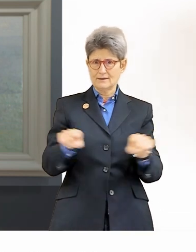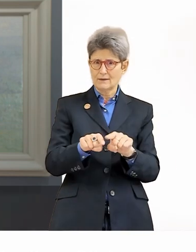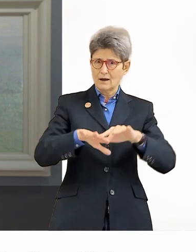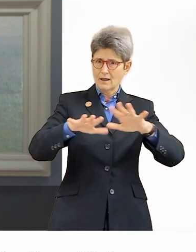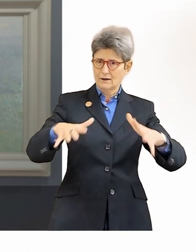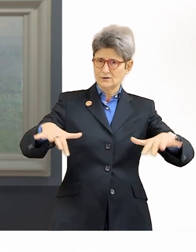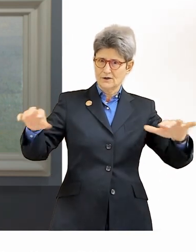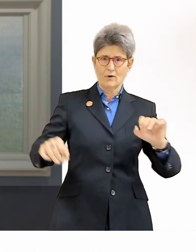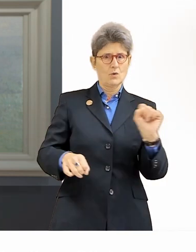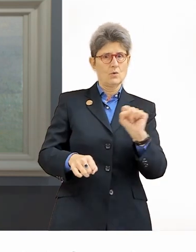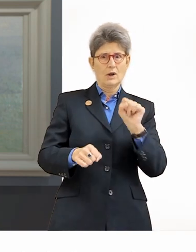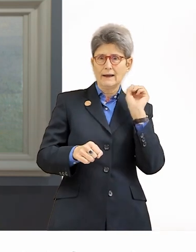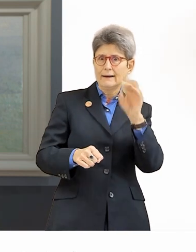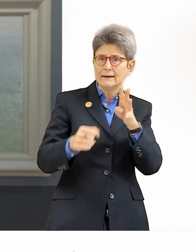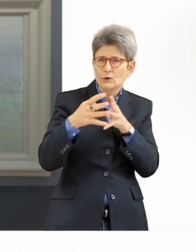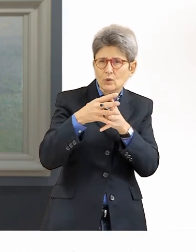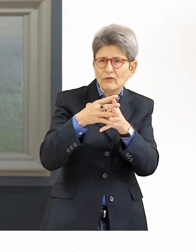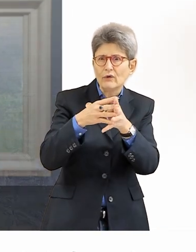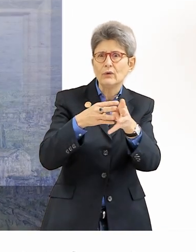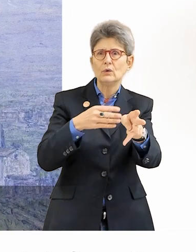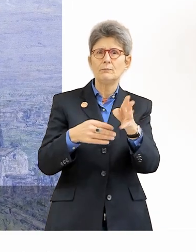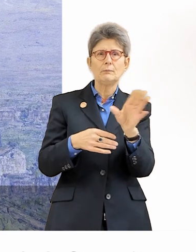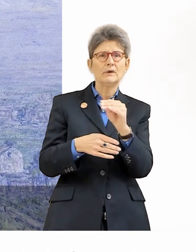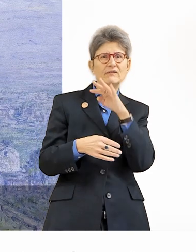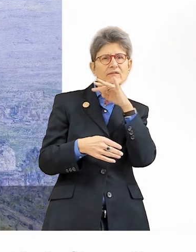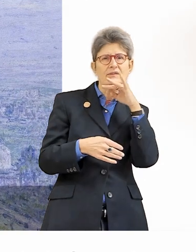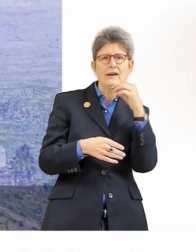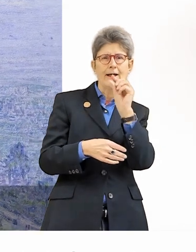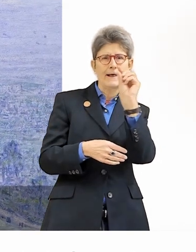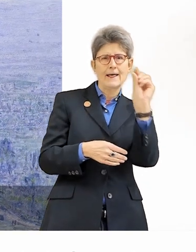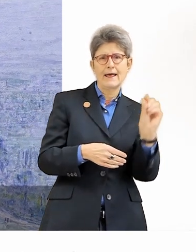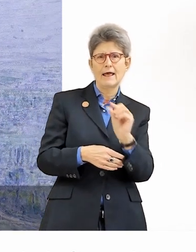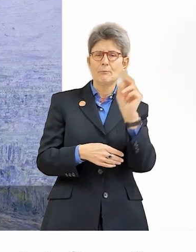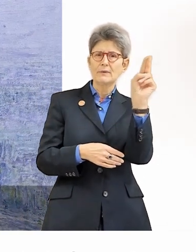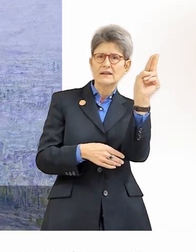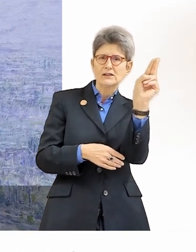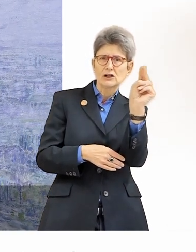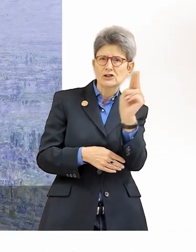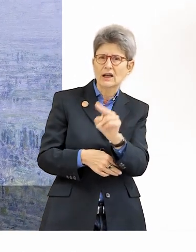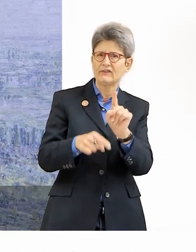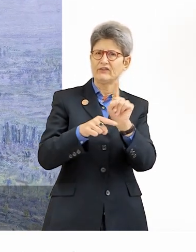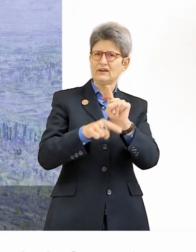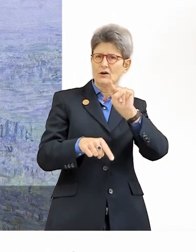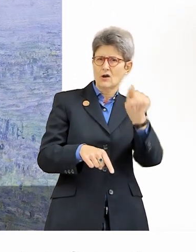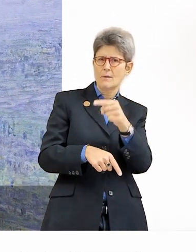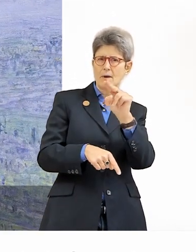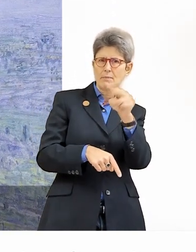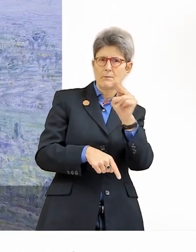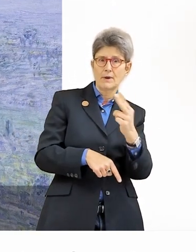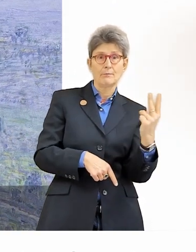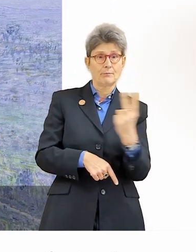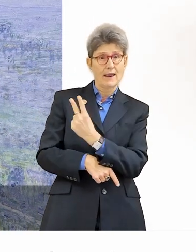einbringen in diese Bilder. Sie sehen die Bilder als lichtdurchflutete